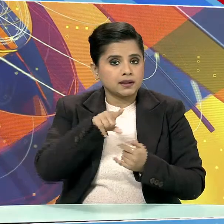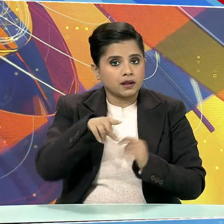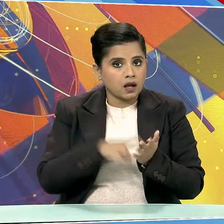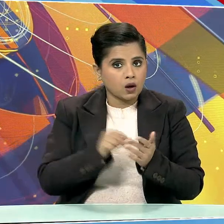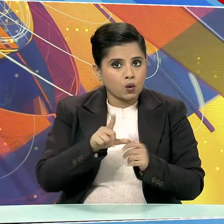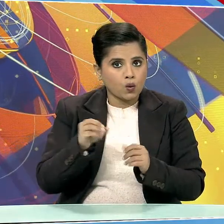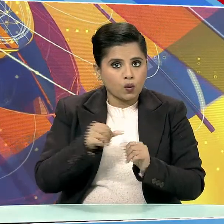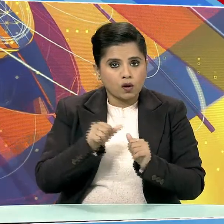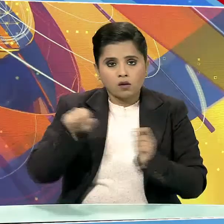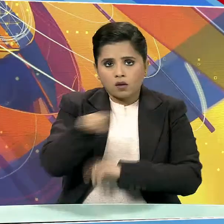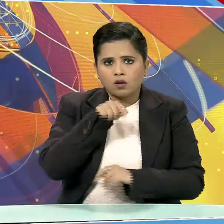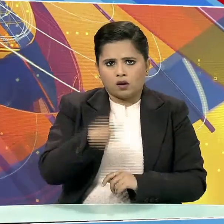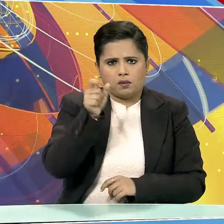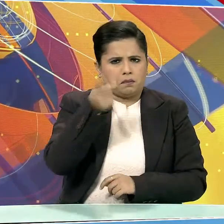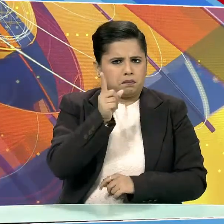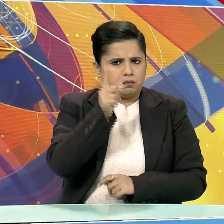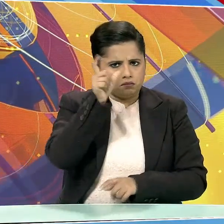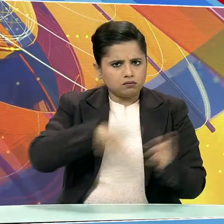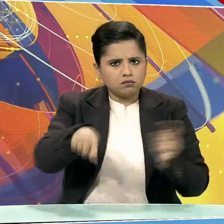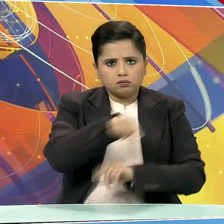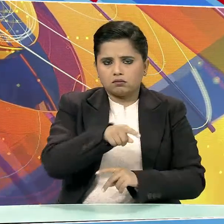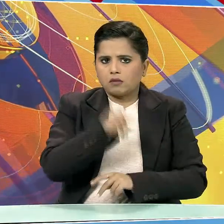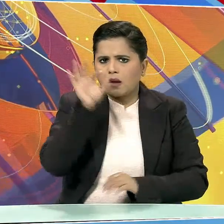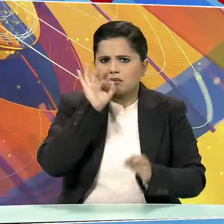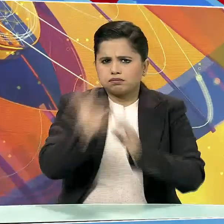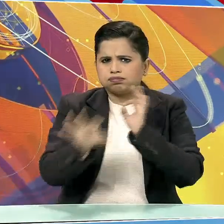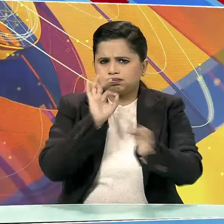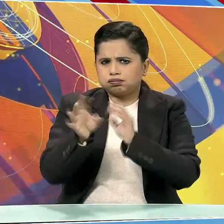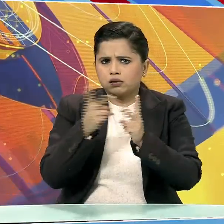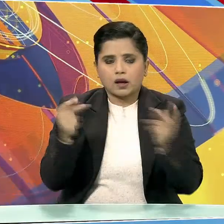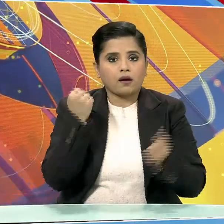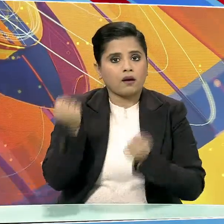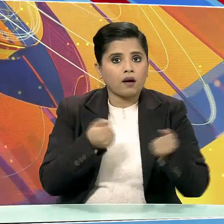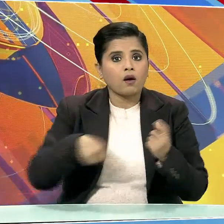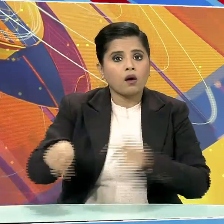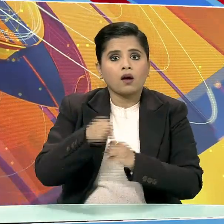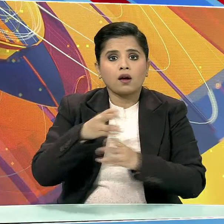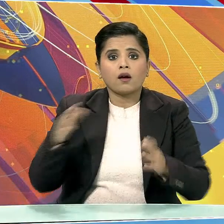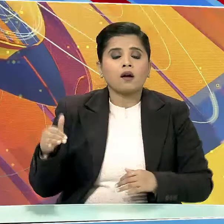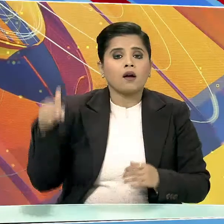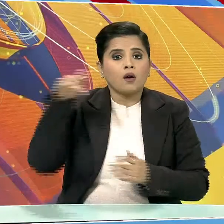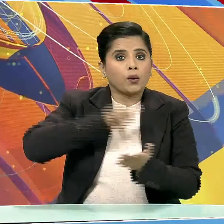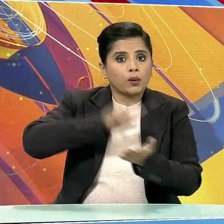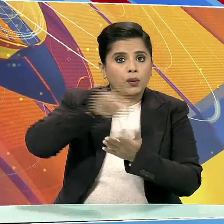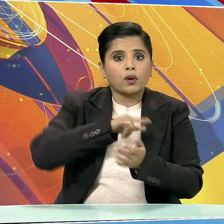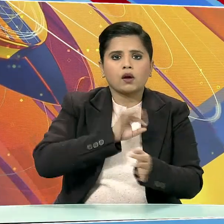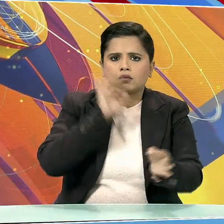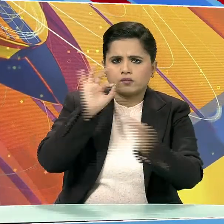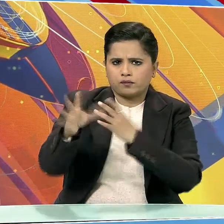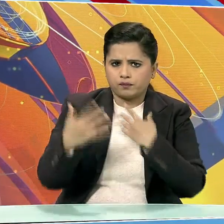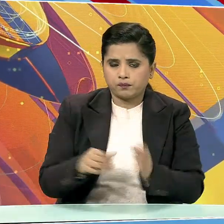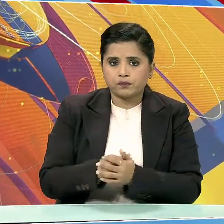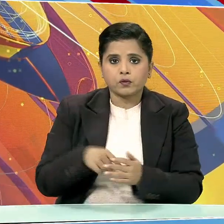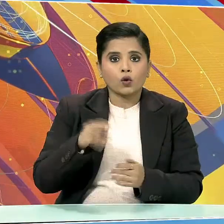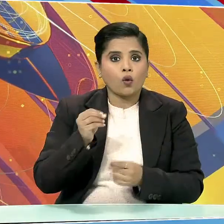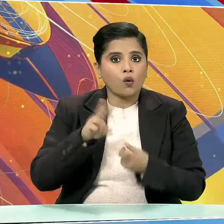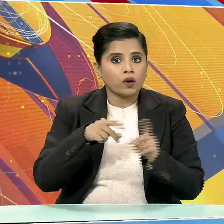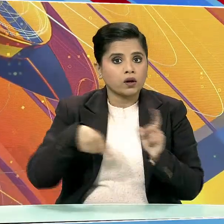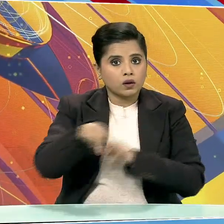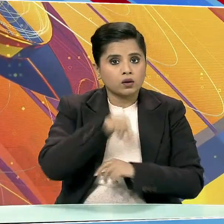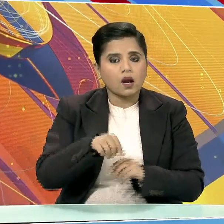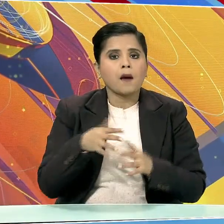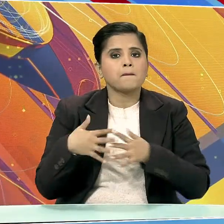के बदमाशों ने दरजनों वहनों में आग लगा दी और एक स्थानी हवाई अड़े पर भी हमला किया। ओवीडियो गुजमैन पर